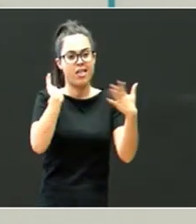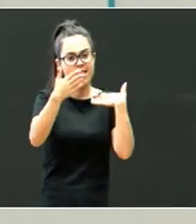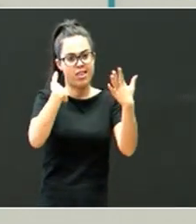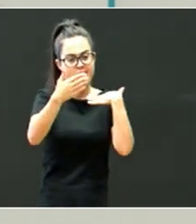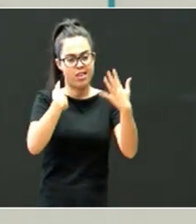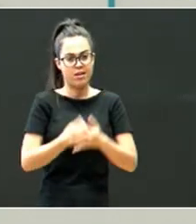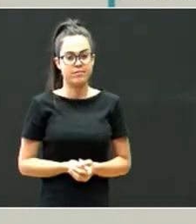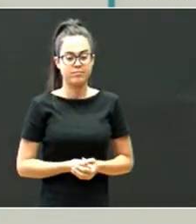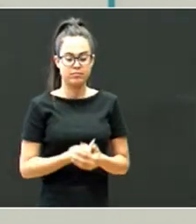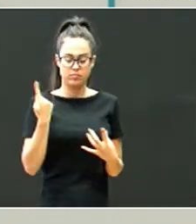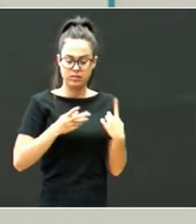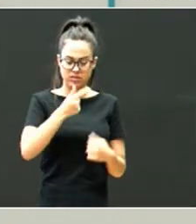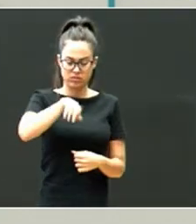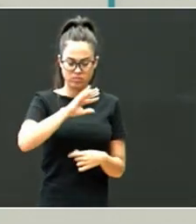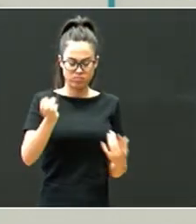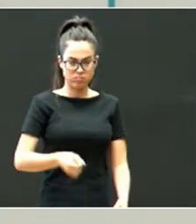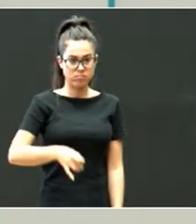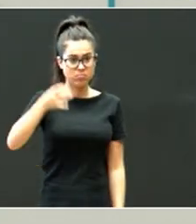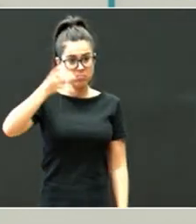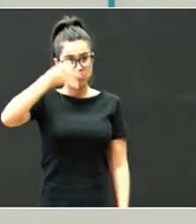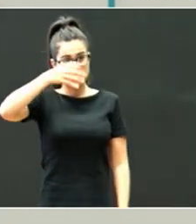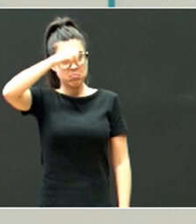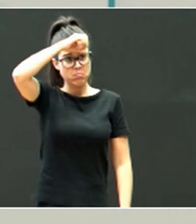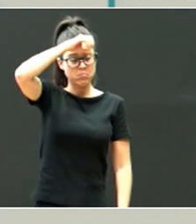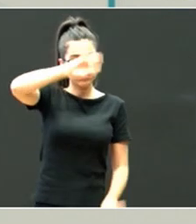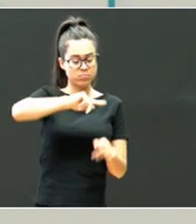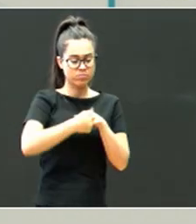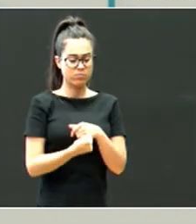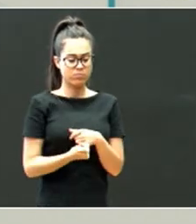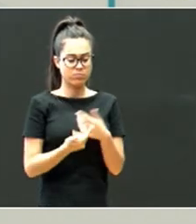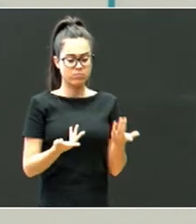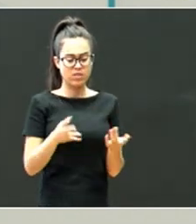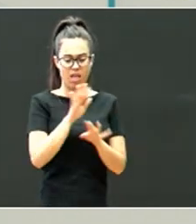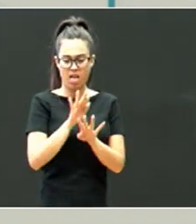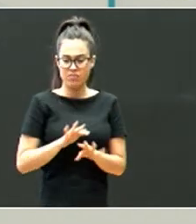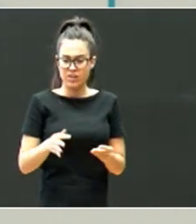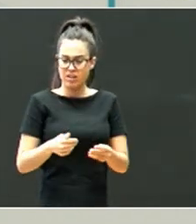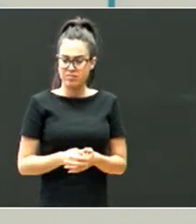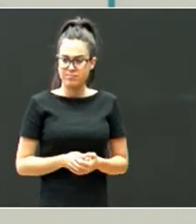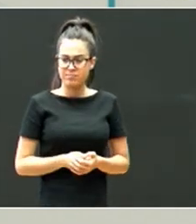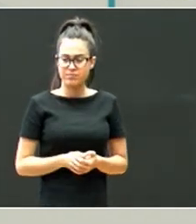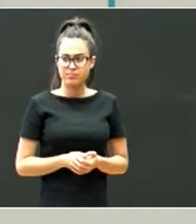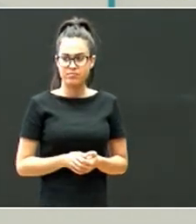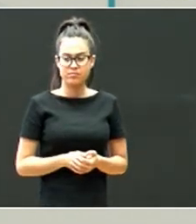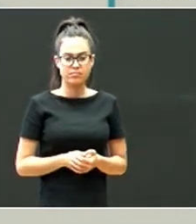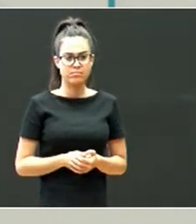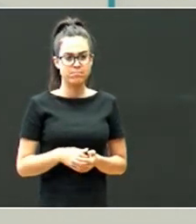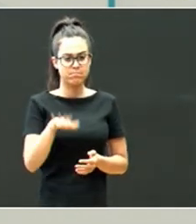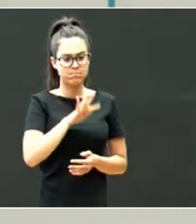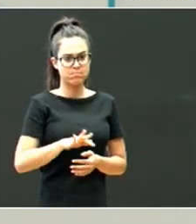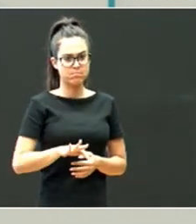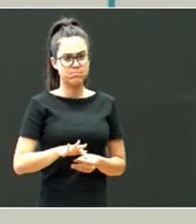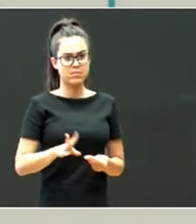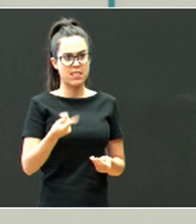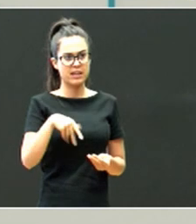ez jakintasuna, batzutan, egiten da, gure izkuntza, ba, mostratzia, gure ez